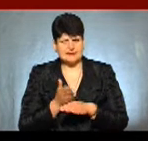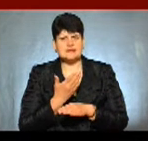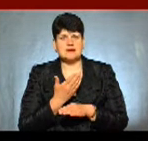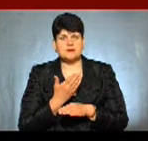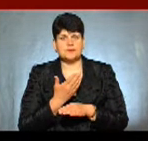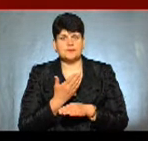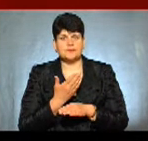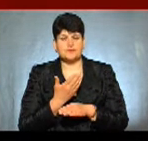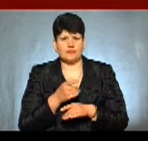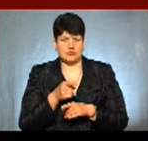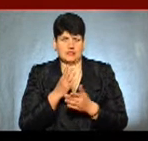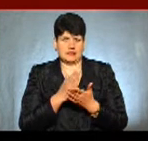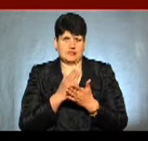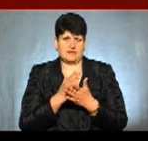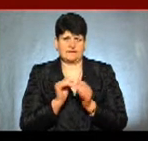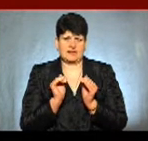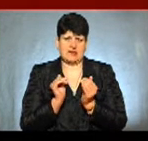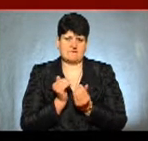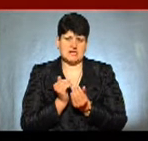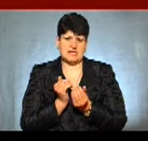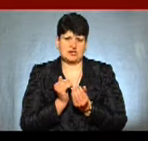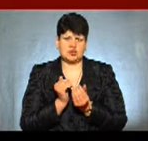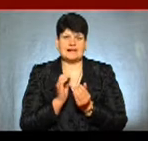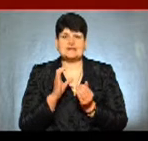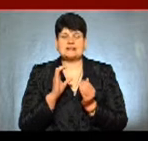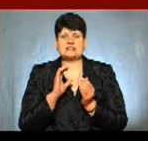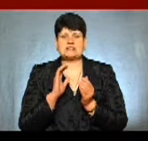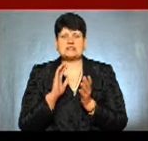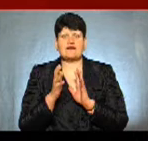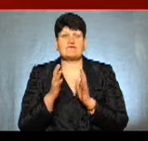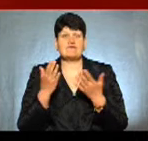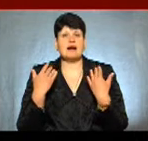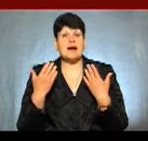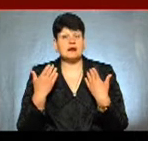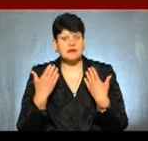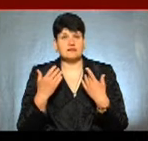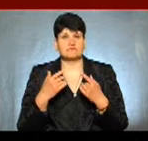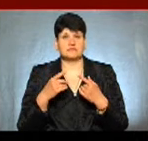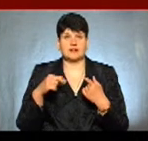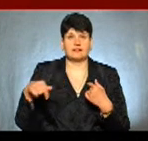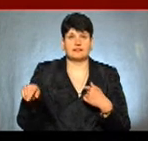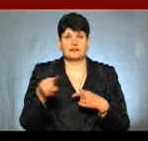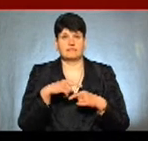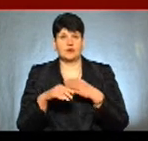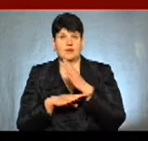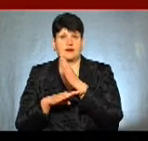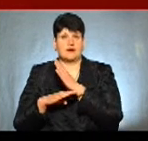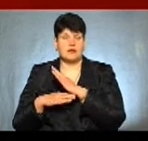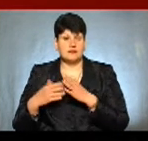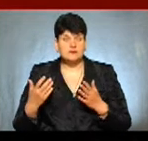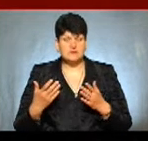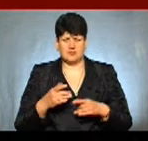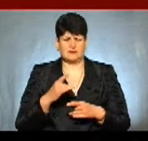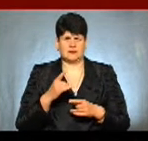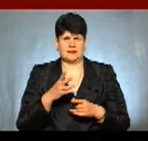що, бачимо, вони знаходяться в таких невеличких сквериках, оточені деревами і так не